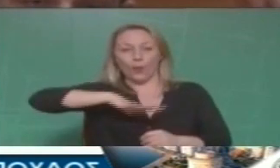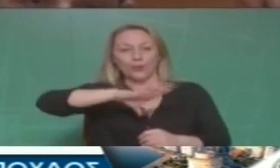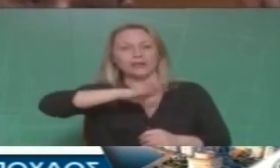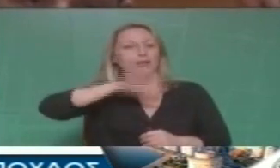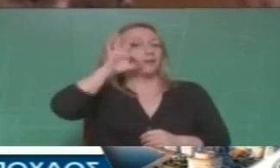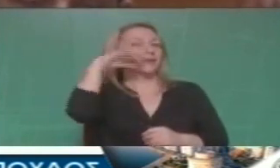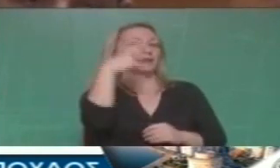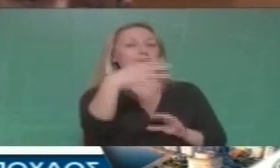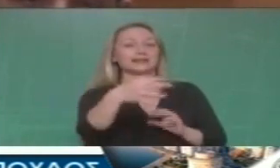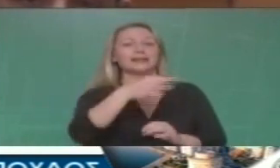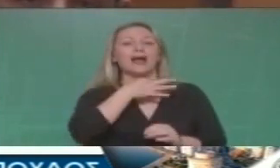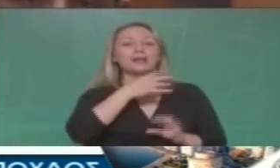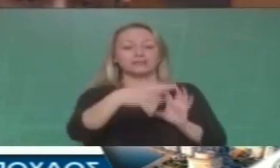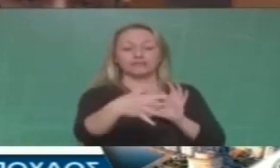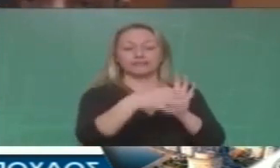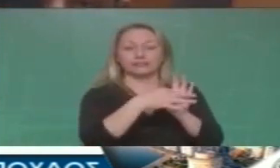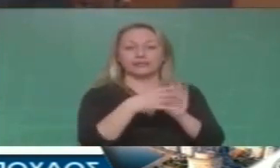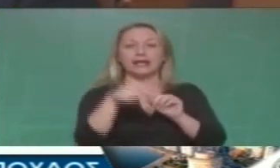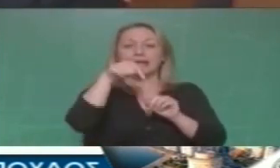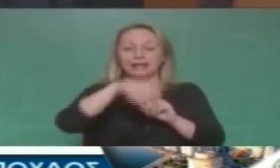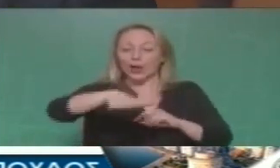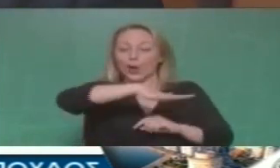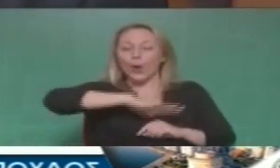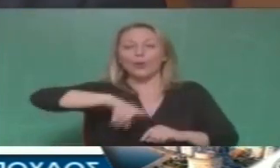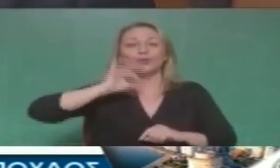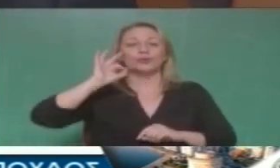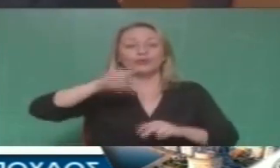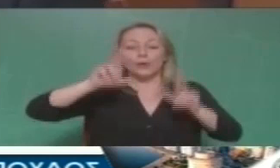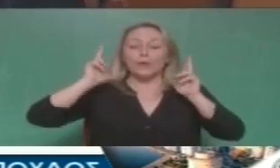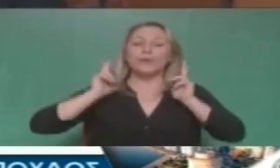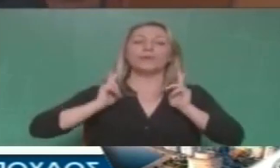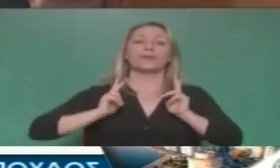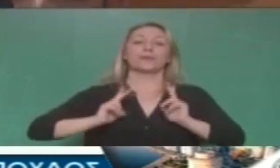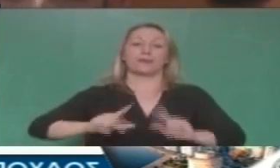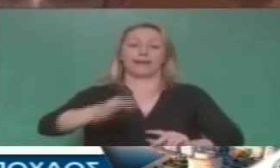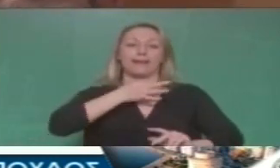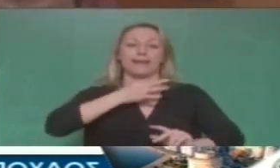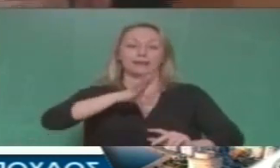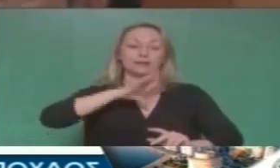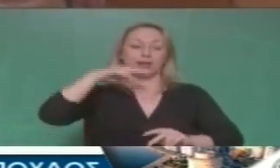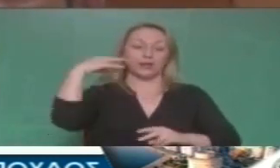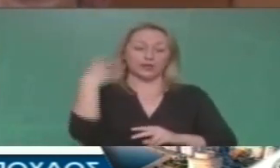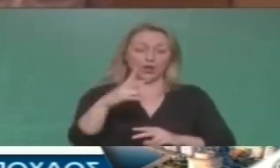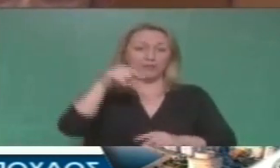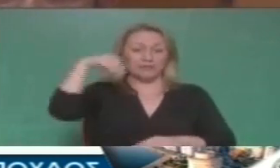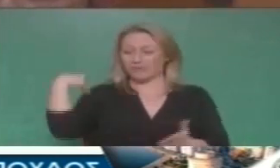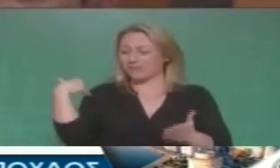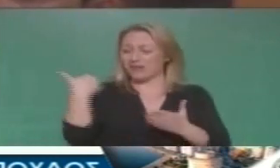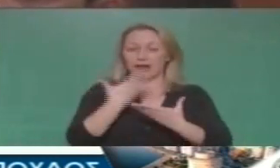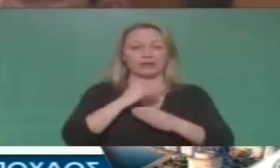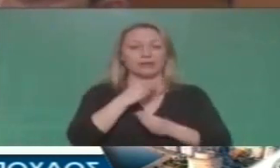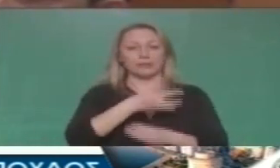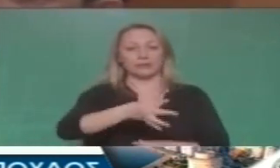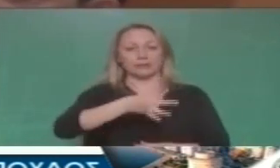ανάγκες του λαού που θα αξιοποιείται και θα δίνει ανάσα σε εκείνες τις ανάγκες του κόσμου που κυριολεκτικά στραγγαλίζονται σήμερα